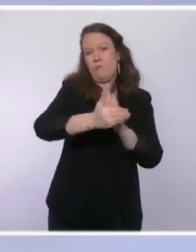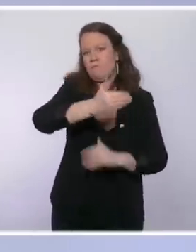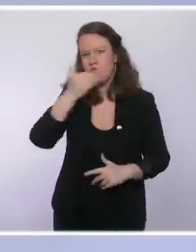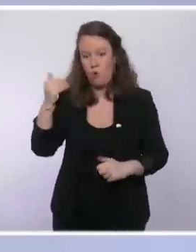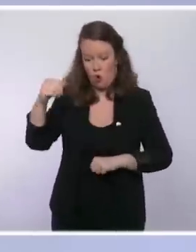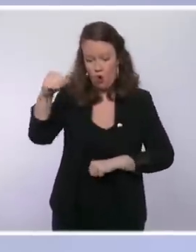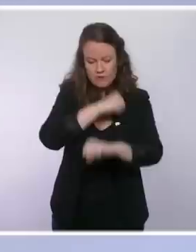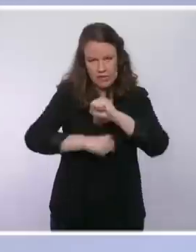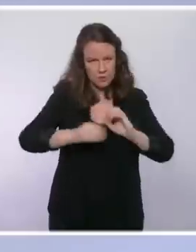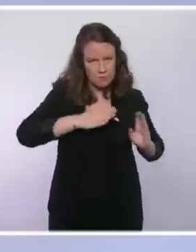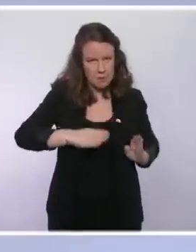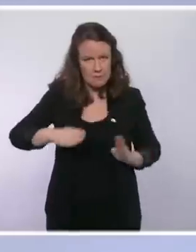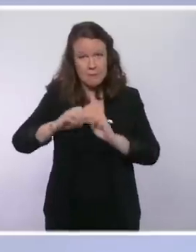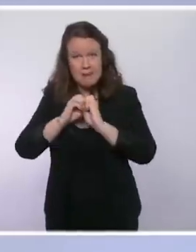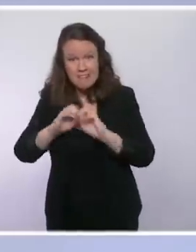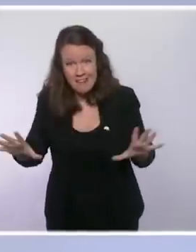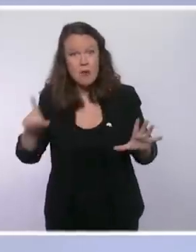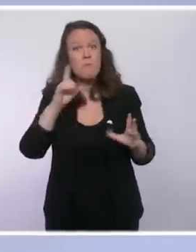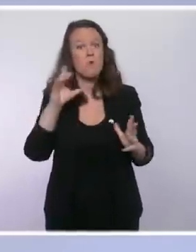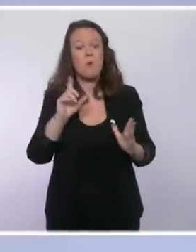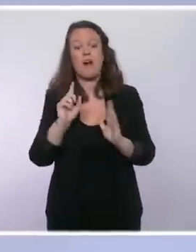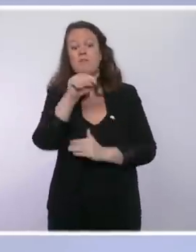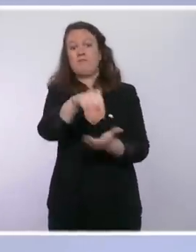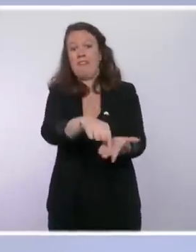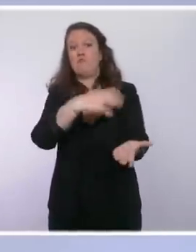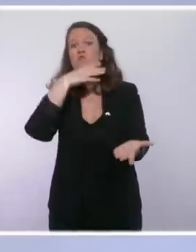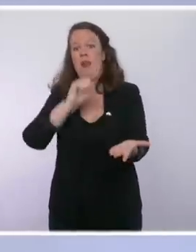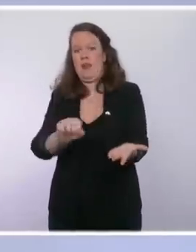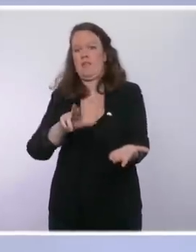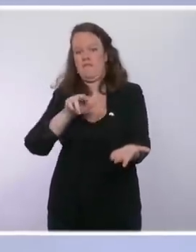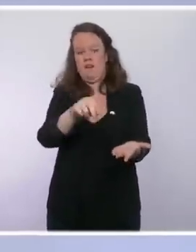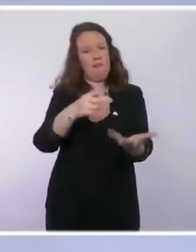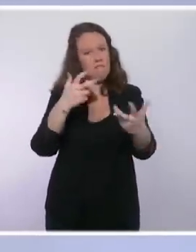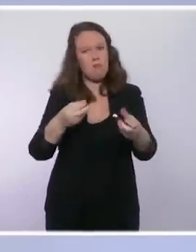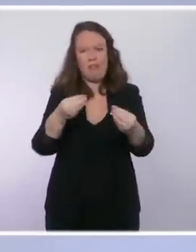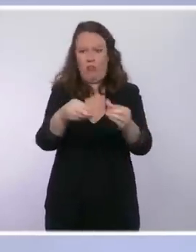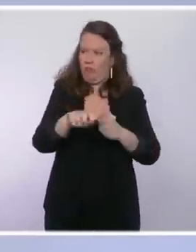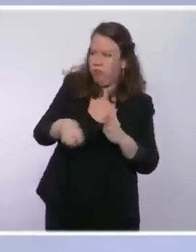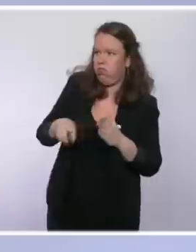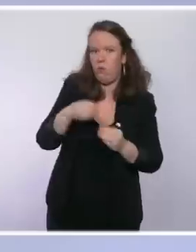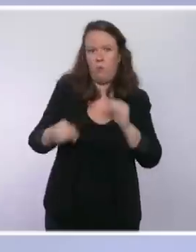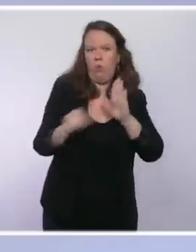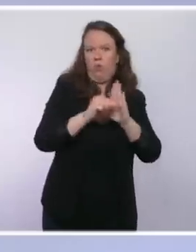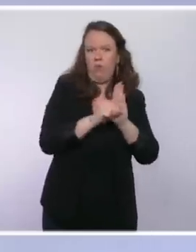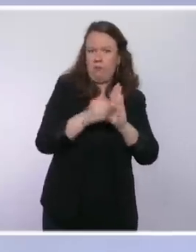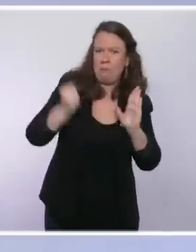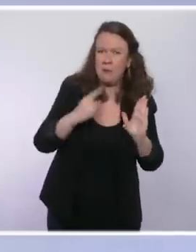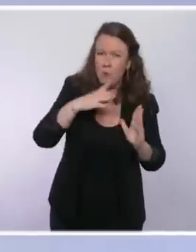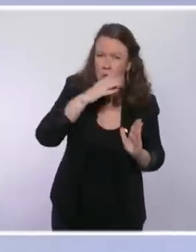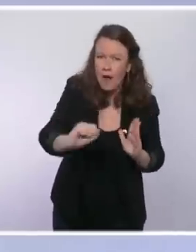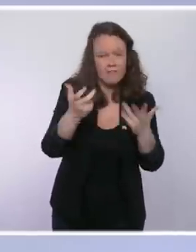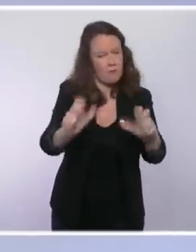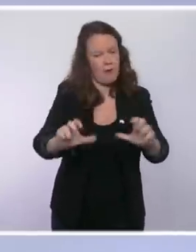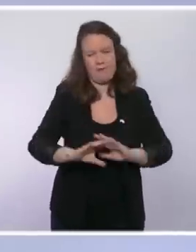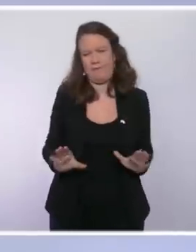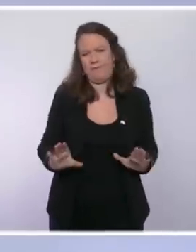de manière à sauver les fêtes de fin d'année et à traverser l'hiver le mieux possible. C'est sur la base de ces objectifs que le Conseil de défense et de